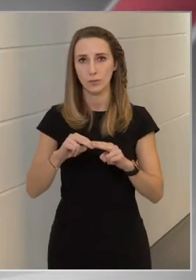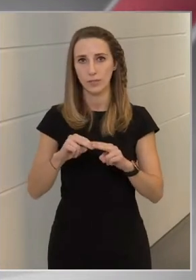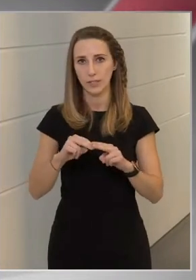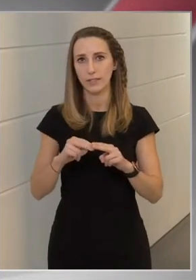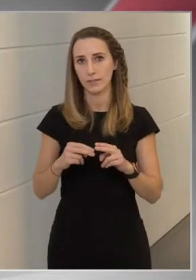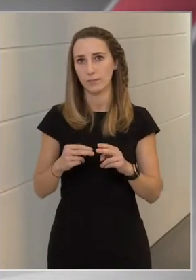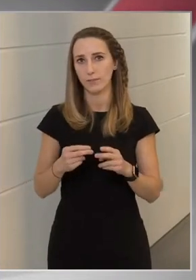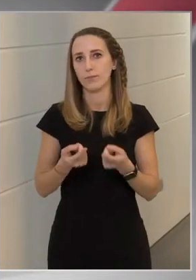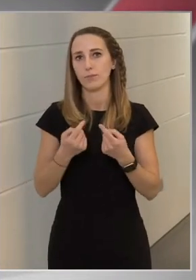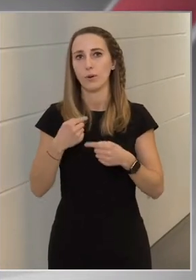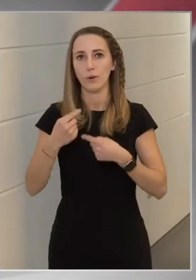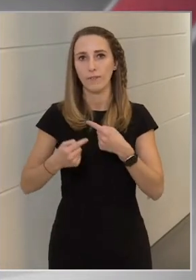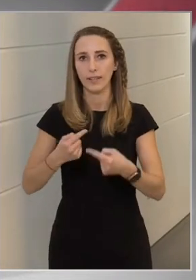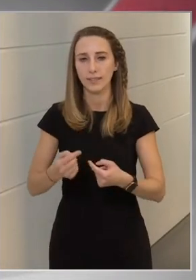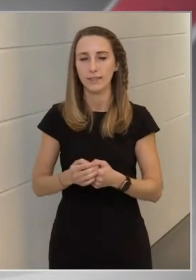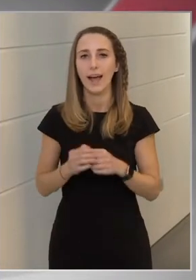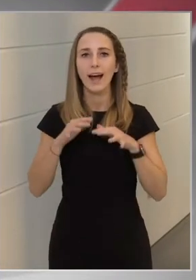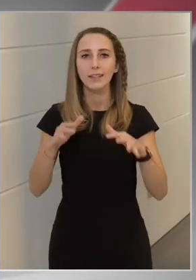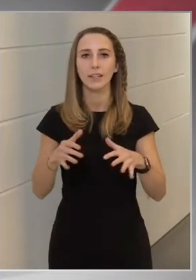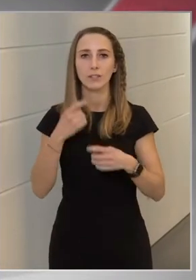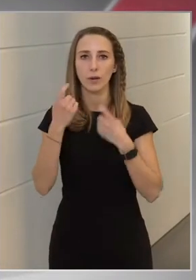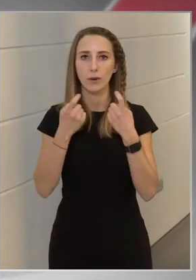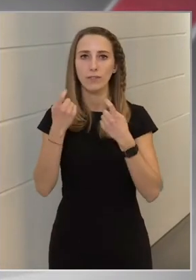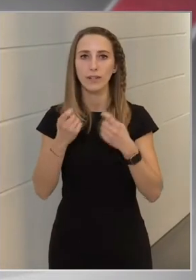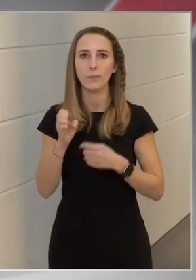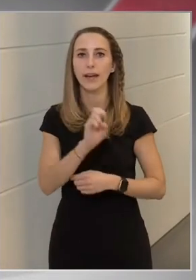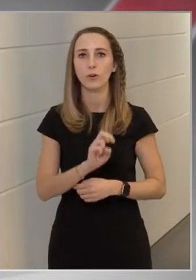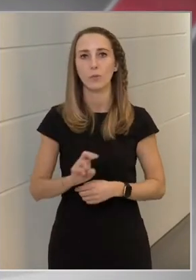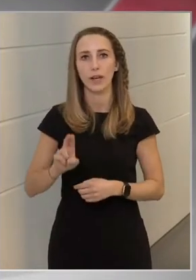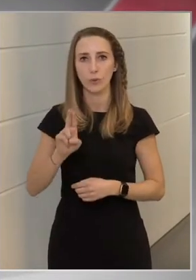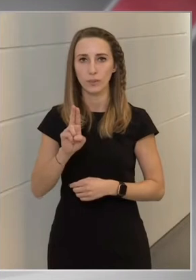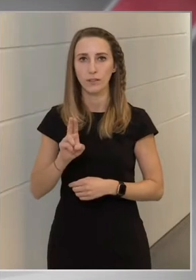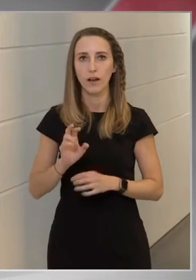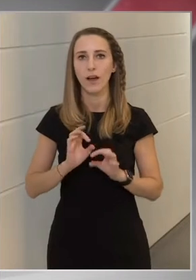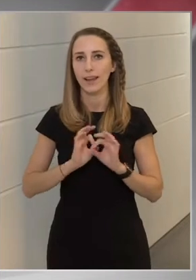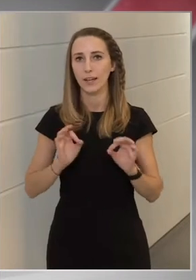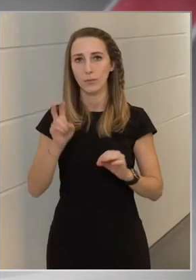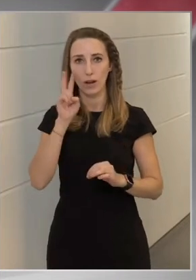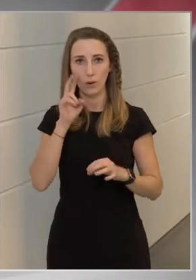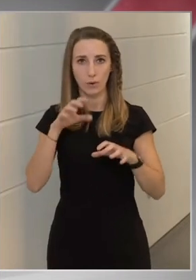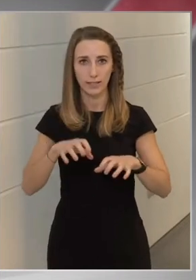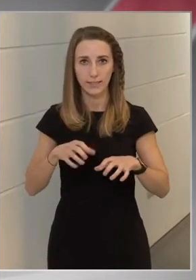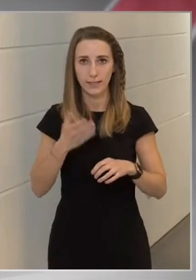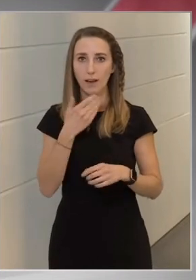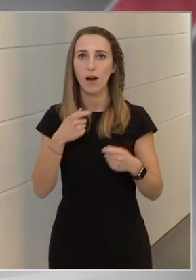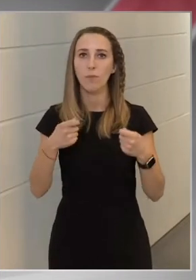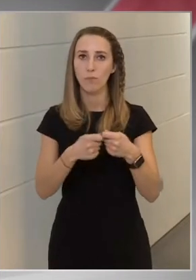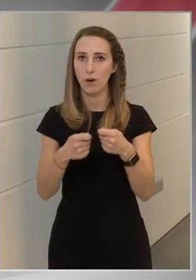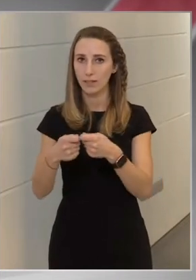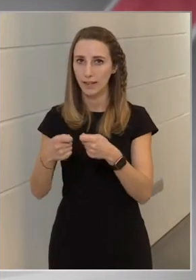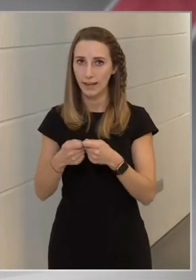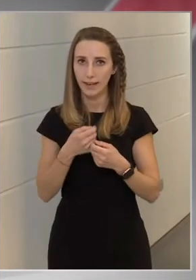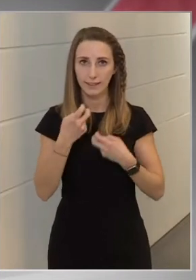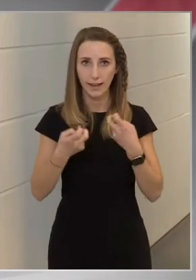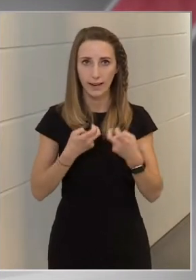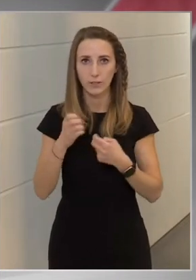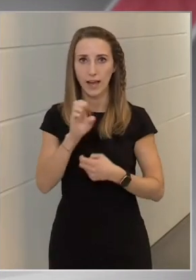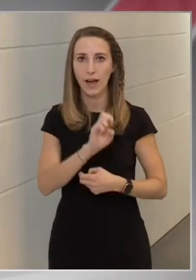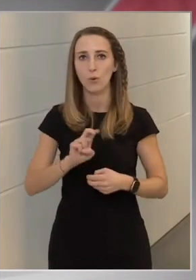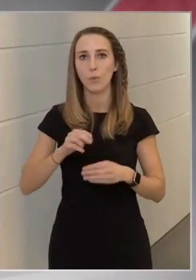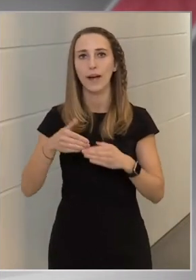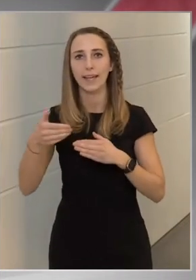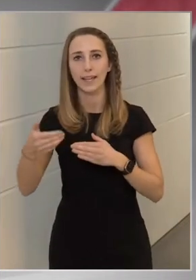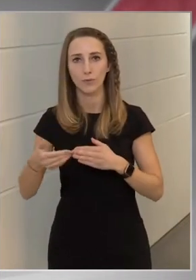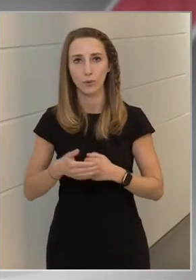következik. Nekünk általánosában az a véleményünk, az Európai Unió a legjobban akkor teszi, hogyha partnereket keres Európán